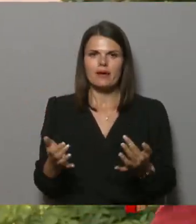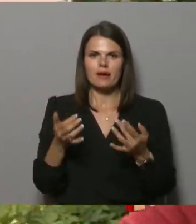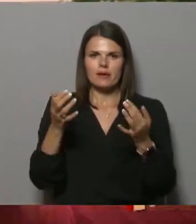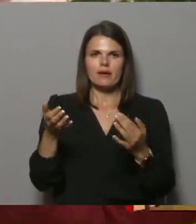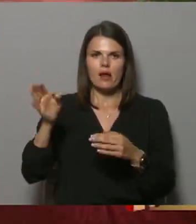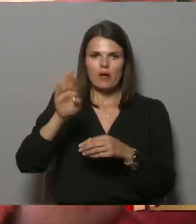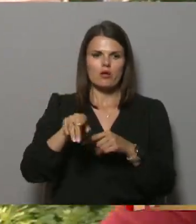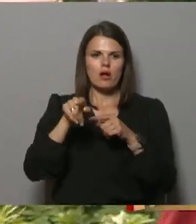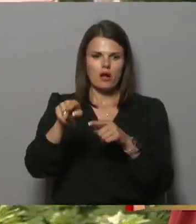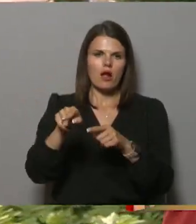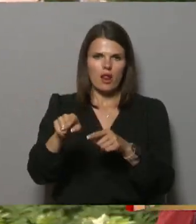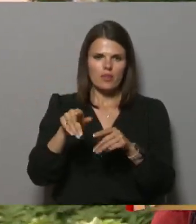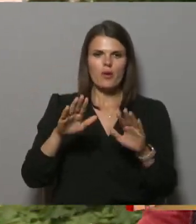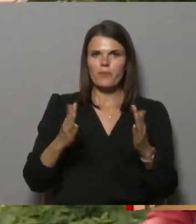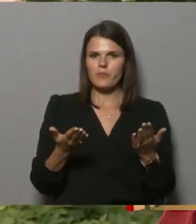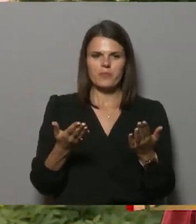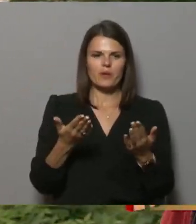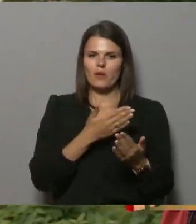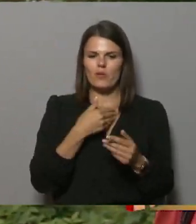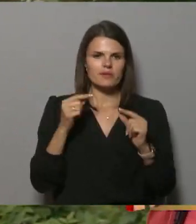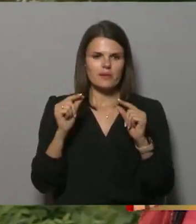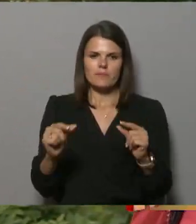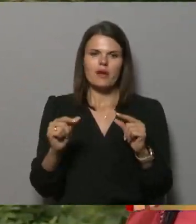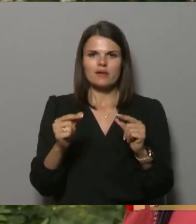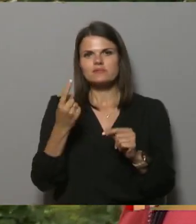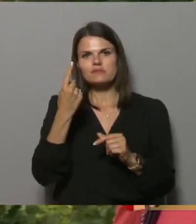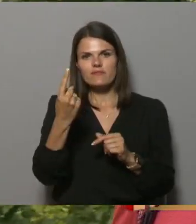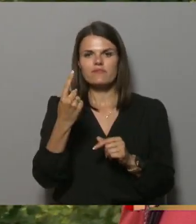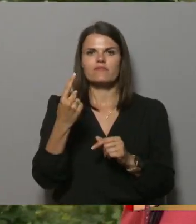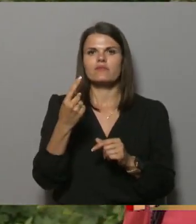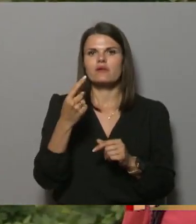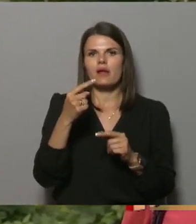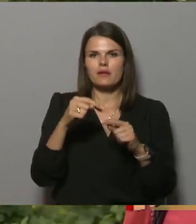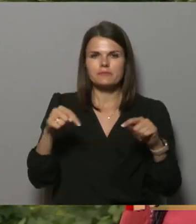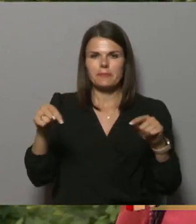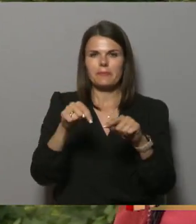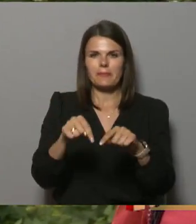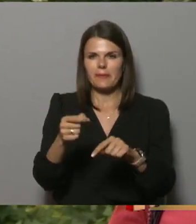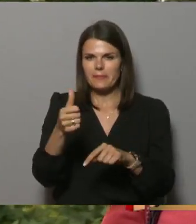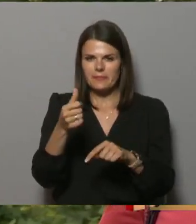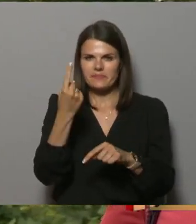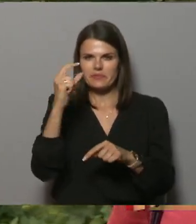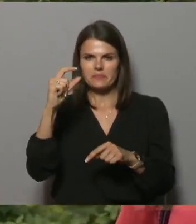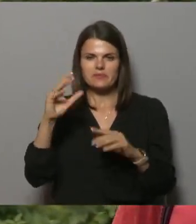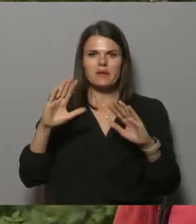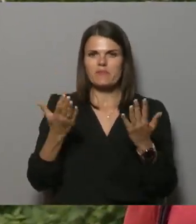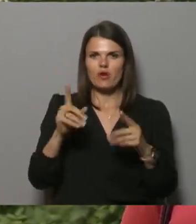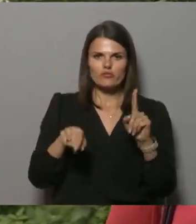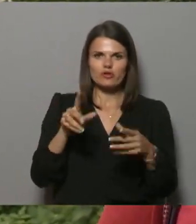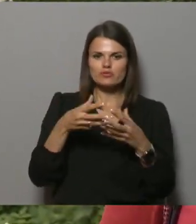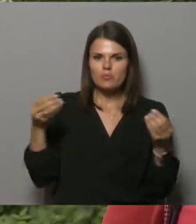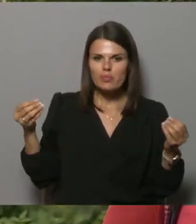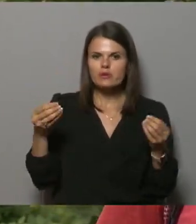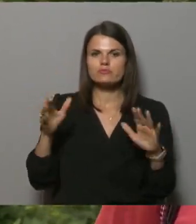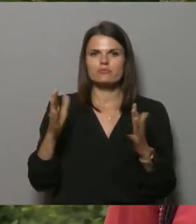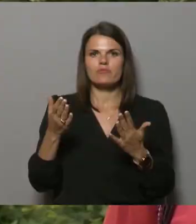kalnītāji pa pagalmu, bet tā ļoti maz. Vienu kubu kaut kādu rāda knapi, bet tur pa brīžam pazūd, vai